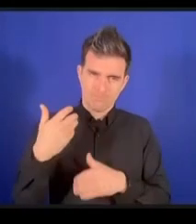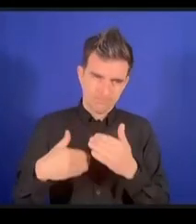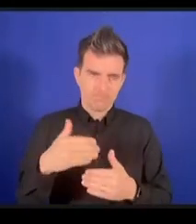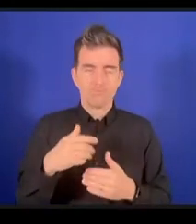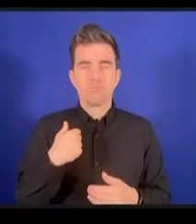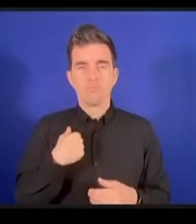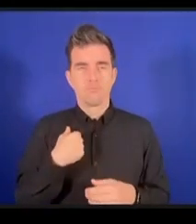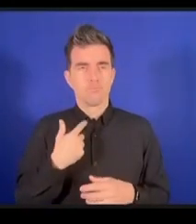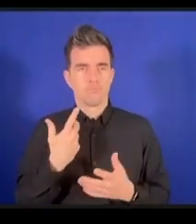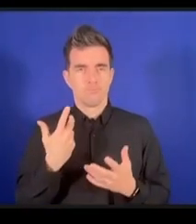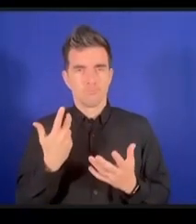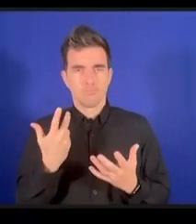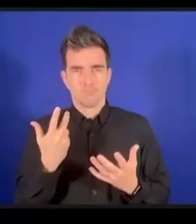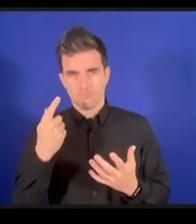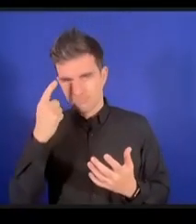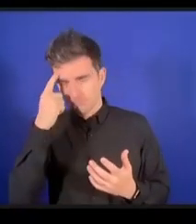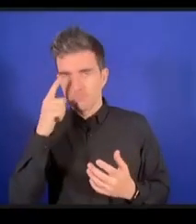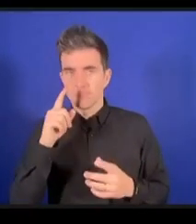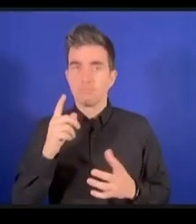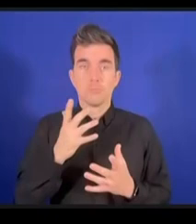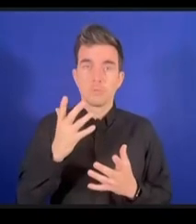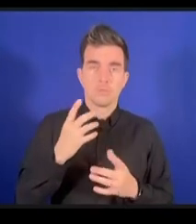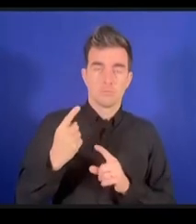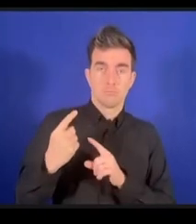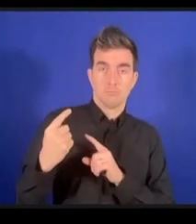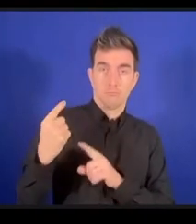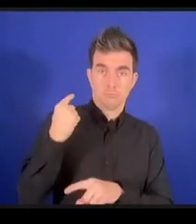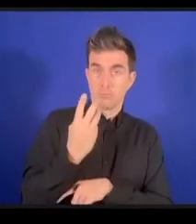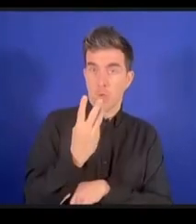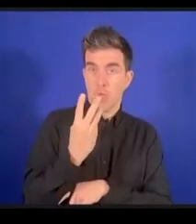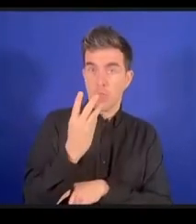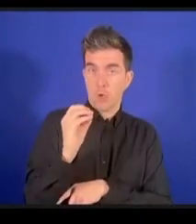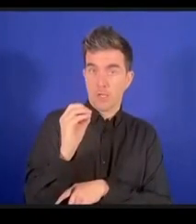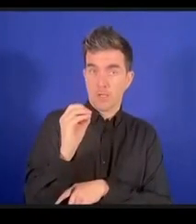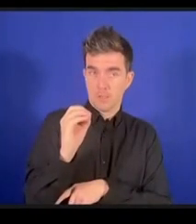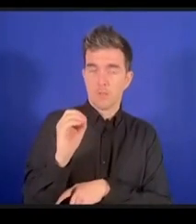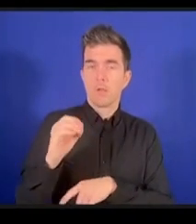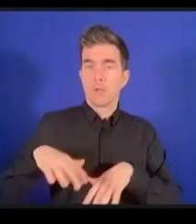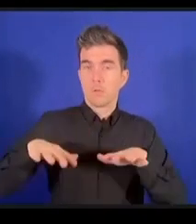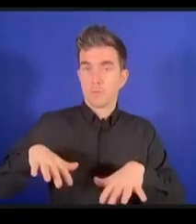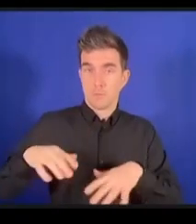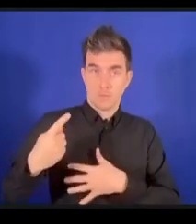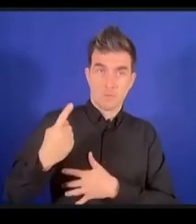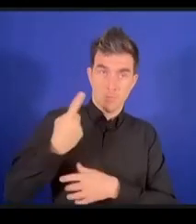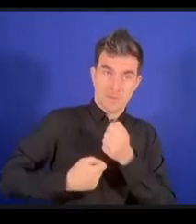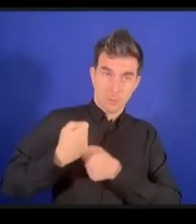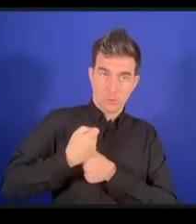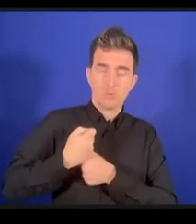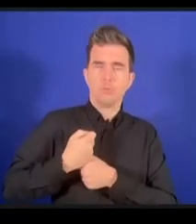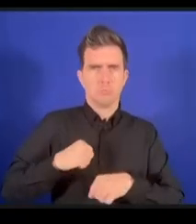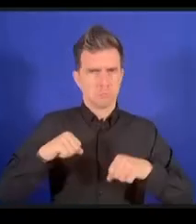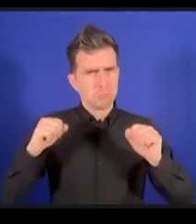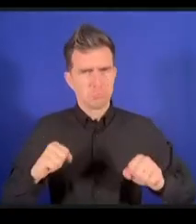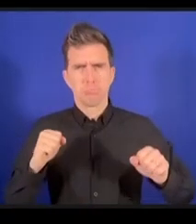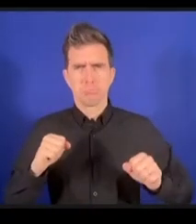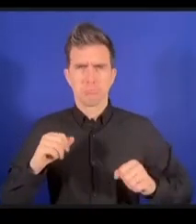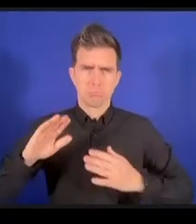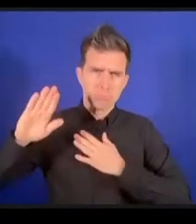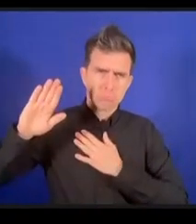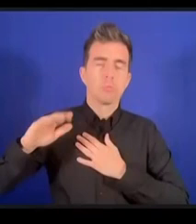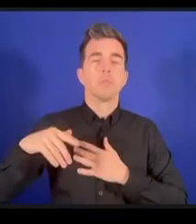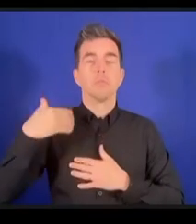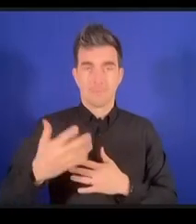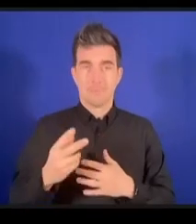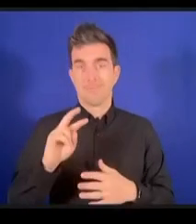numérique et ça c'est important parce que cette croissance illimitée que nous observons et vous le verrez dans ce